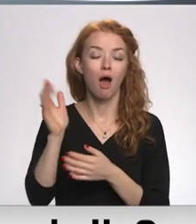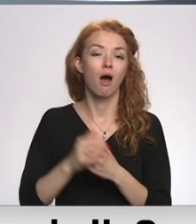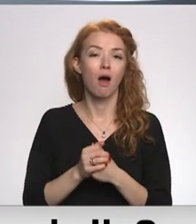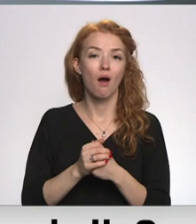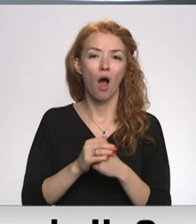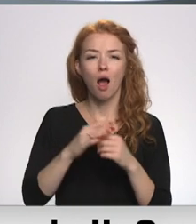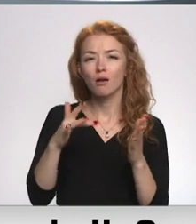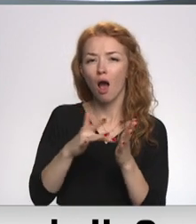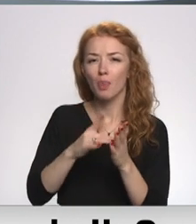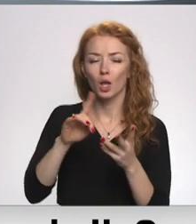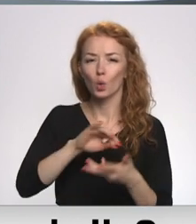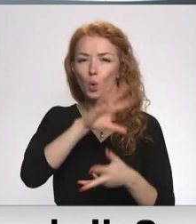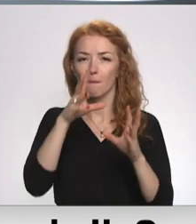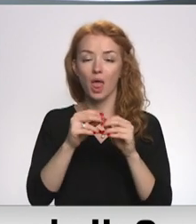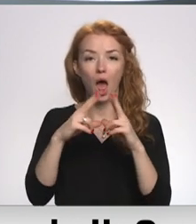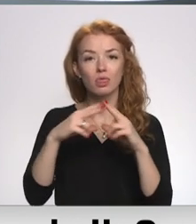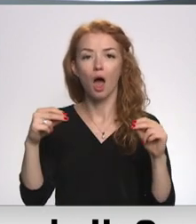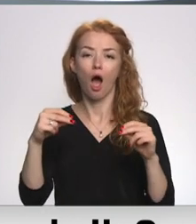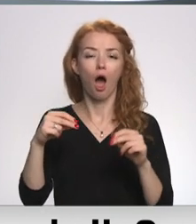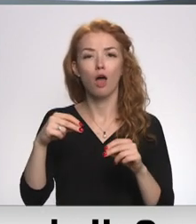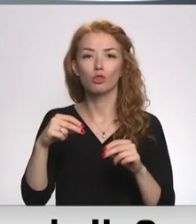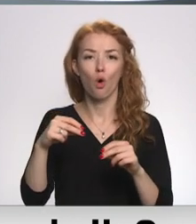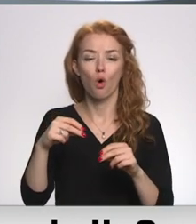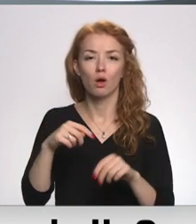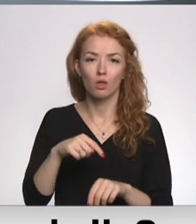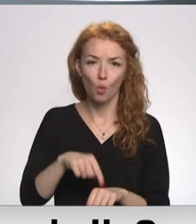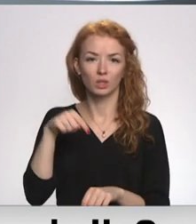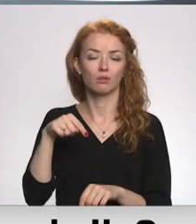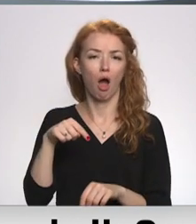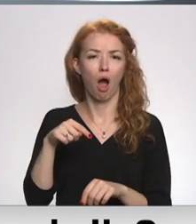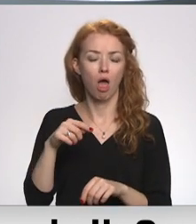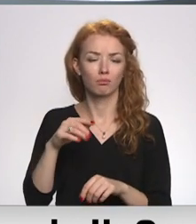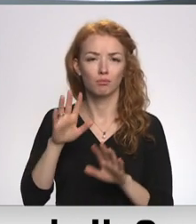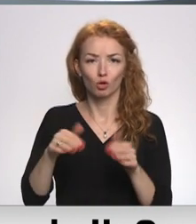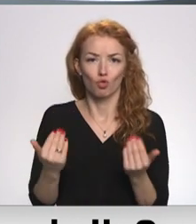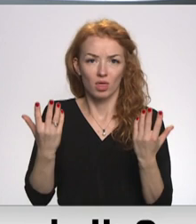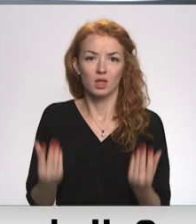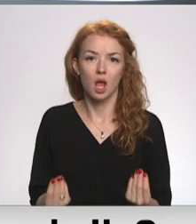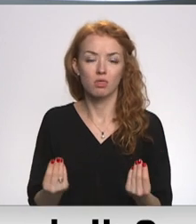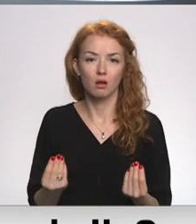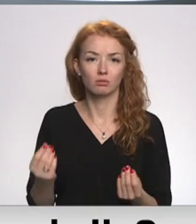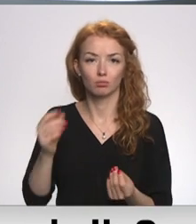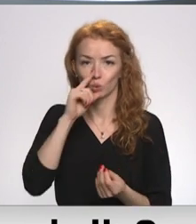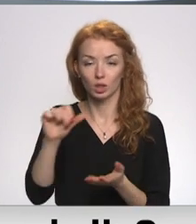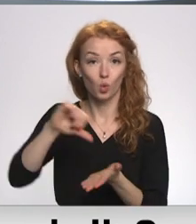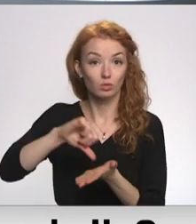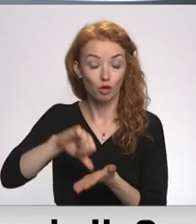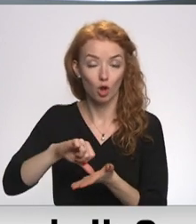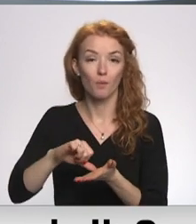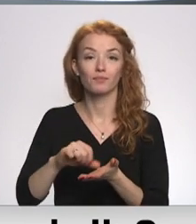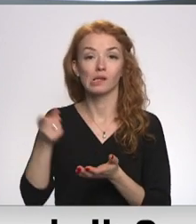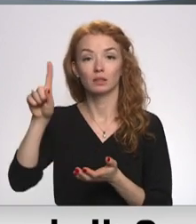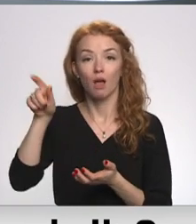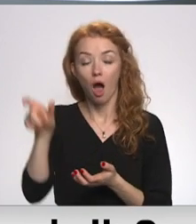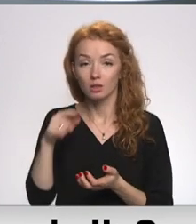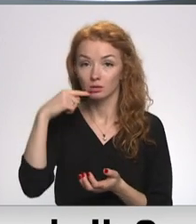bet kāda ir kopējā NATO nostājas šobrīd attiecībā uz šīs dienas paziņojumiem? Ir bijuši vairāk pēdējā laikā kopīgie